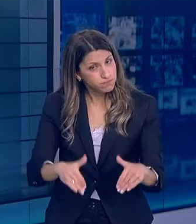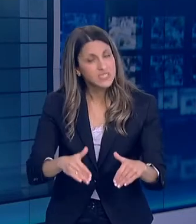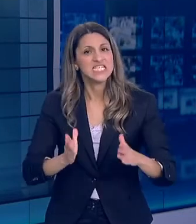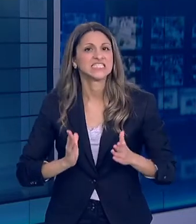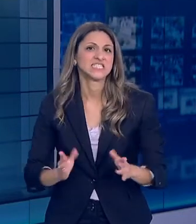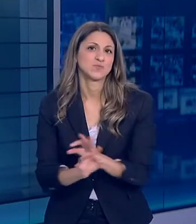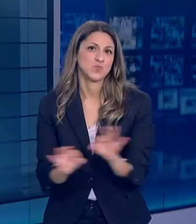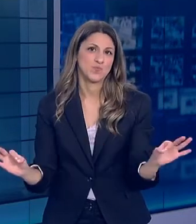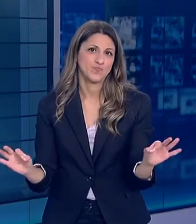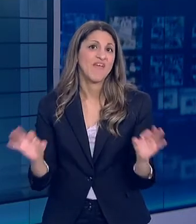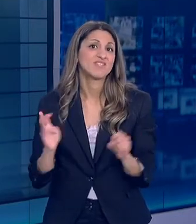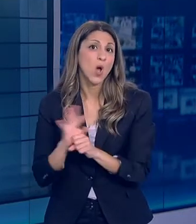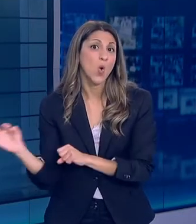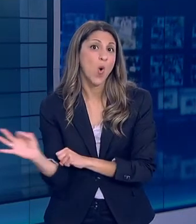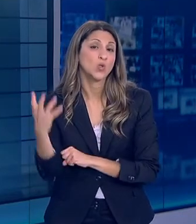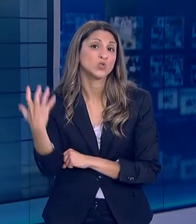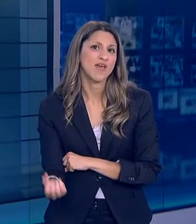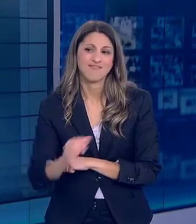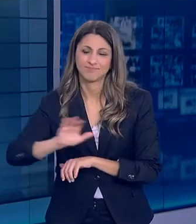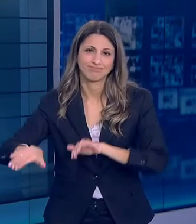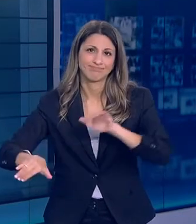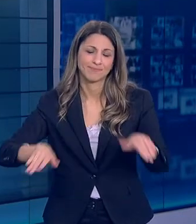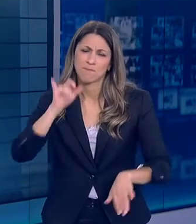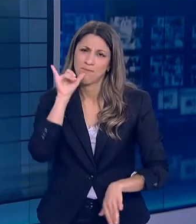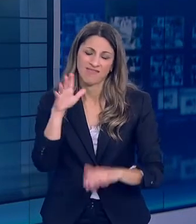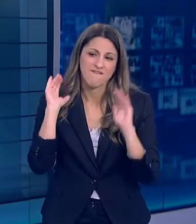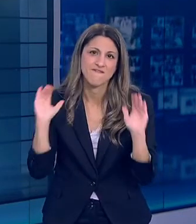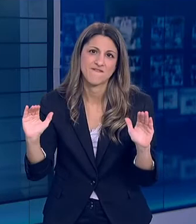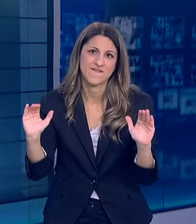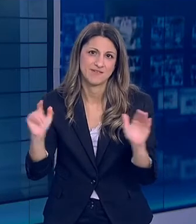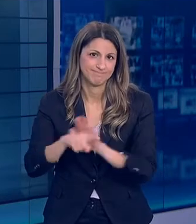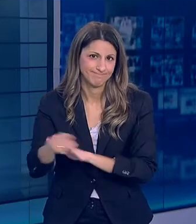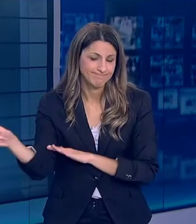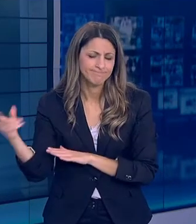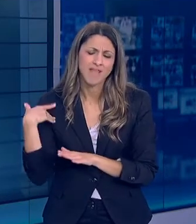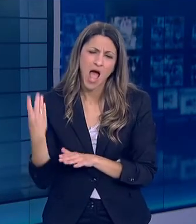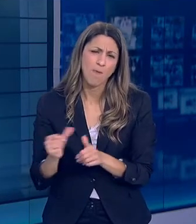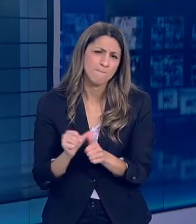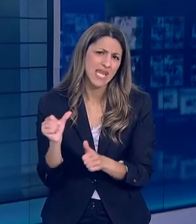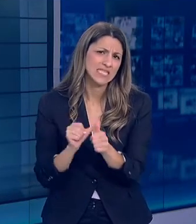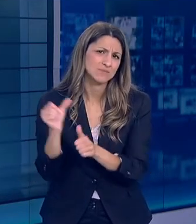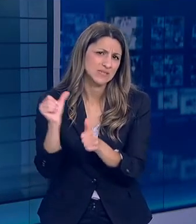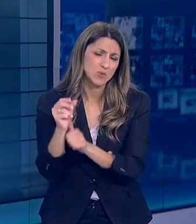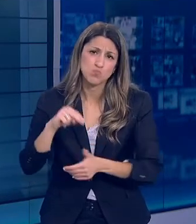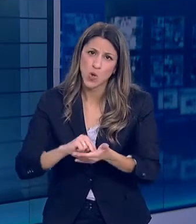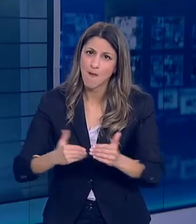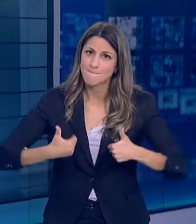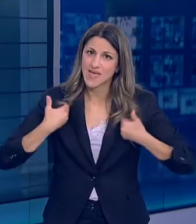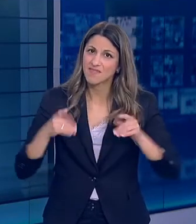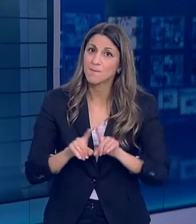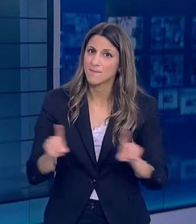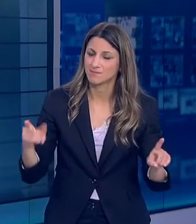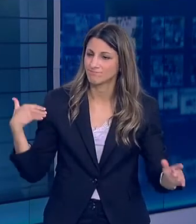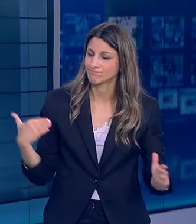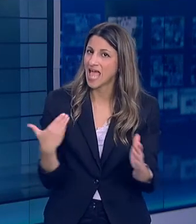Ότι δεν ξεμπλέξαμε με την πανδημία Ο ιός θα βρίσκεται κοντά μας Για μεγάλο διάστημα ακόμη Και δεν σηκώνει παιχνίδια Όπως έχει